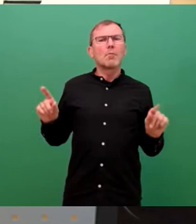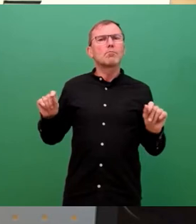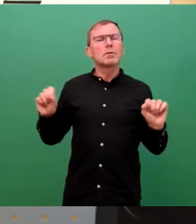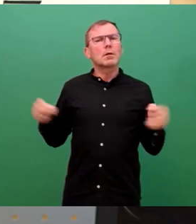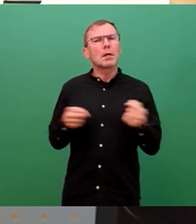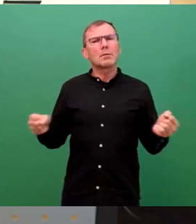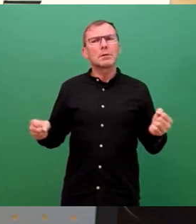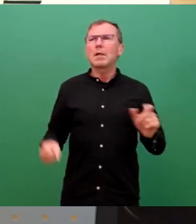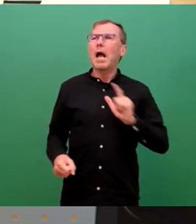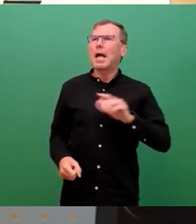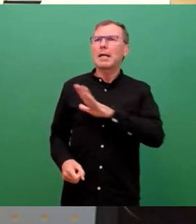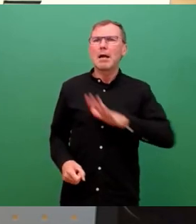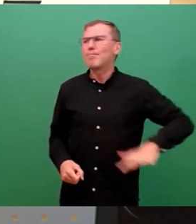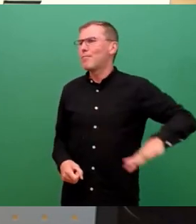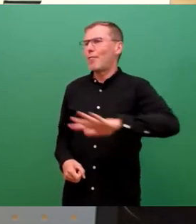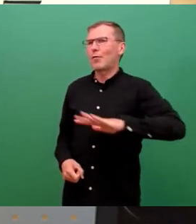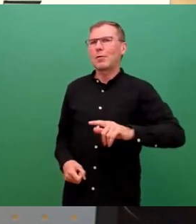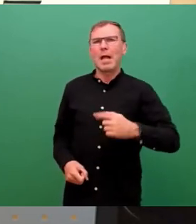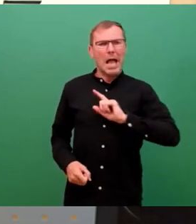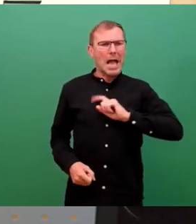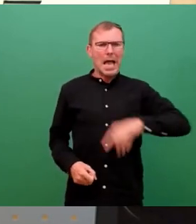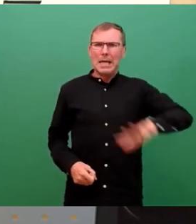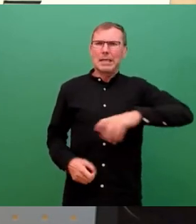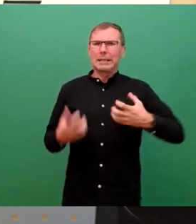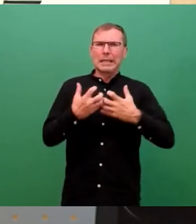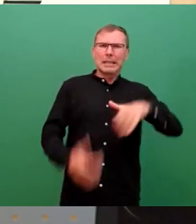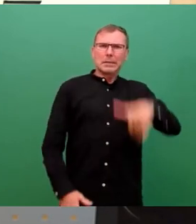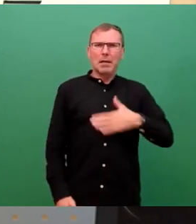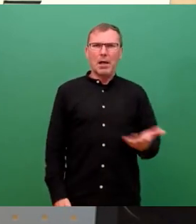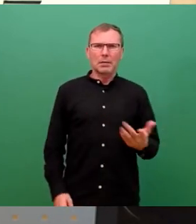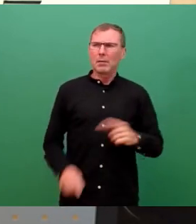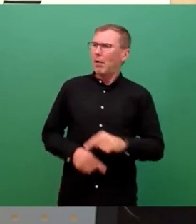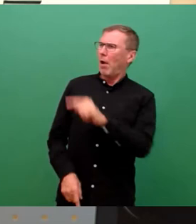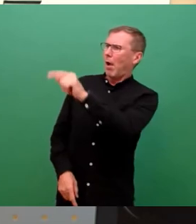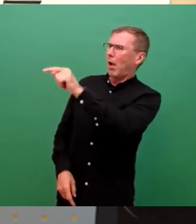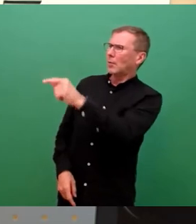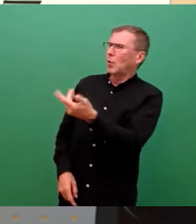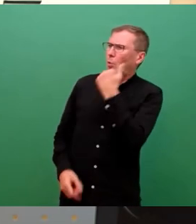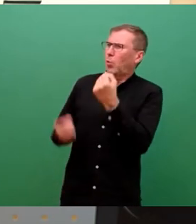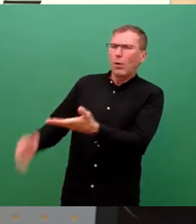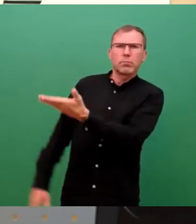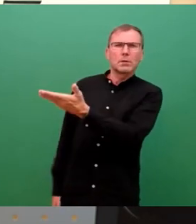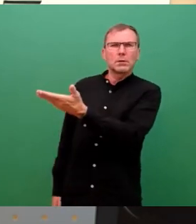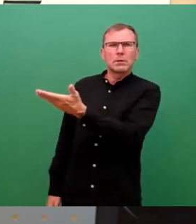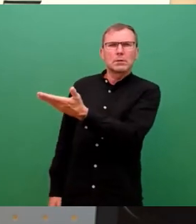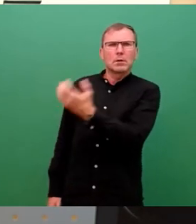Bevölkerung den Krieg im eigenen Land hat und im anderen Land vielleicht das gar nicht passiert, was man sich wünscht.